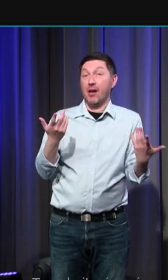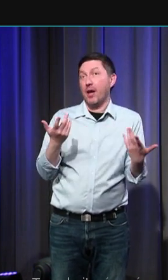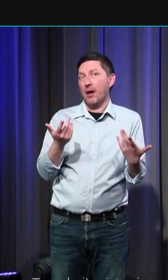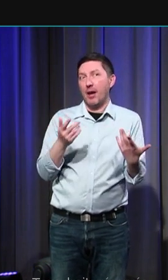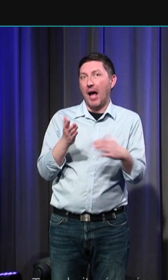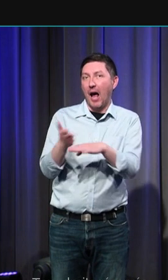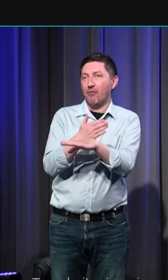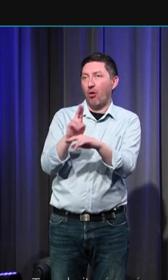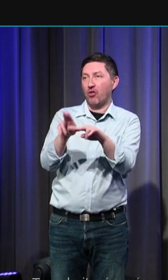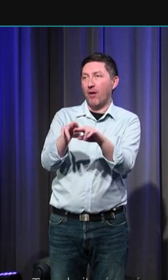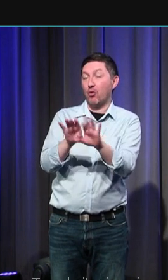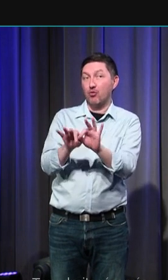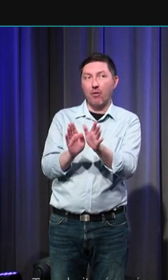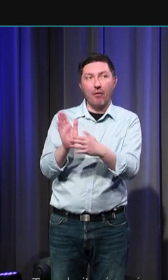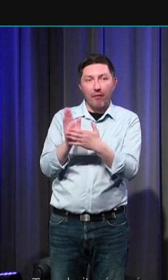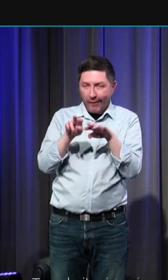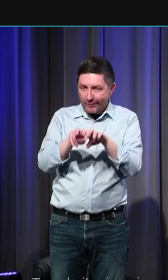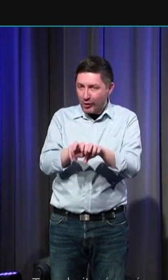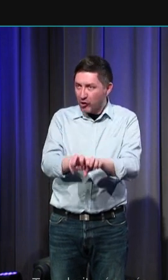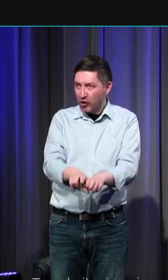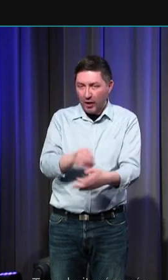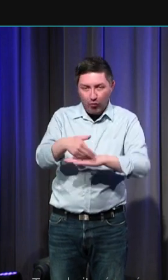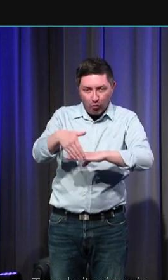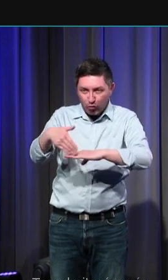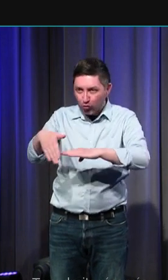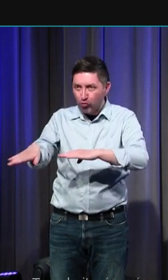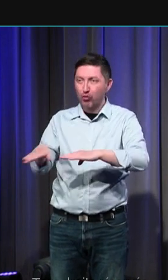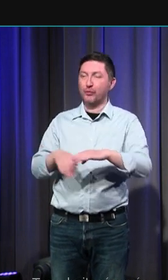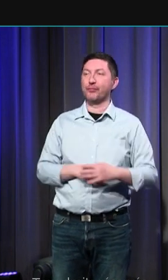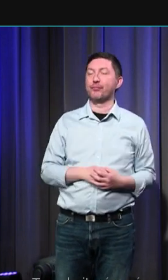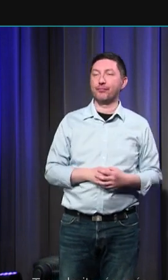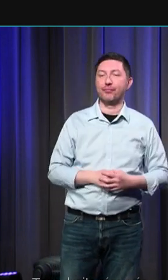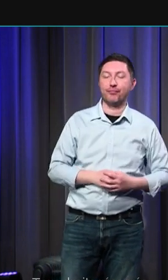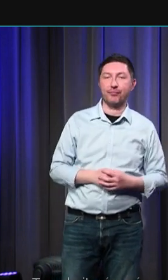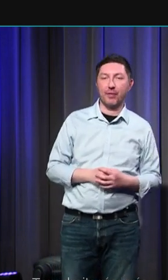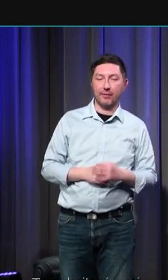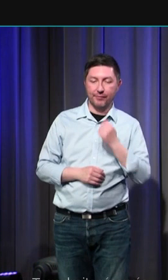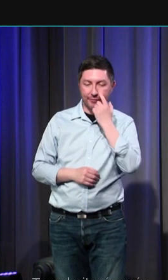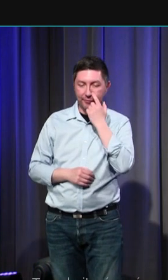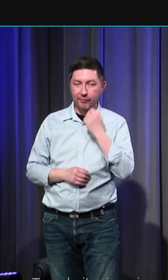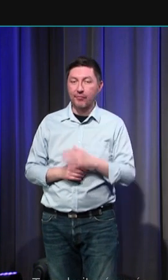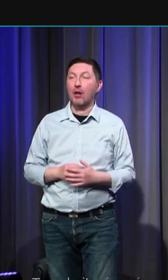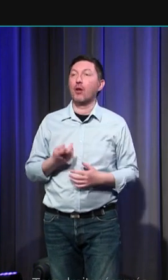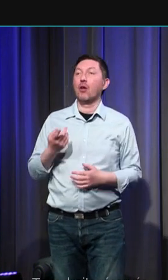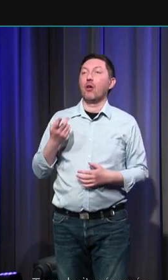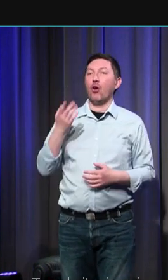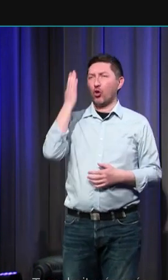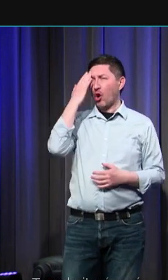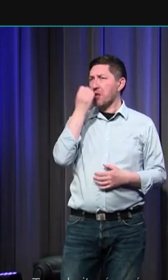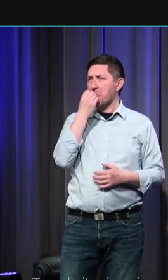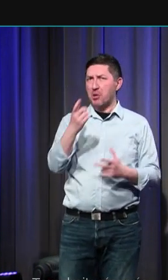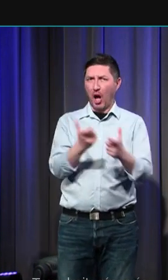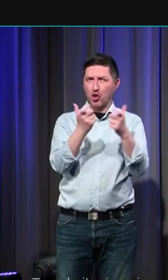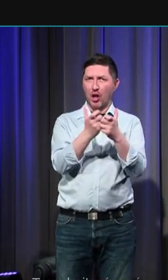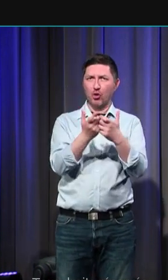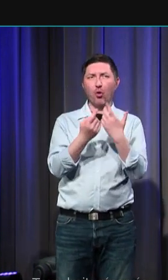préalable à l'emplacement des bâtiments qui avaient un impact sur le sous-sol on connaissait très bien l'histoire de ce